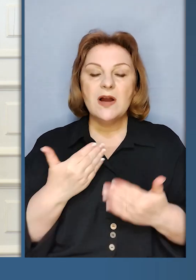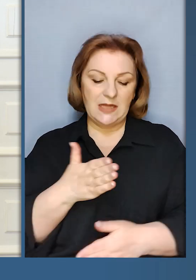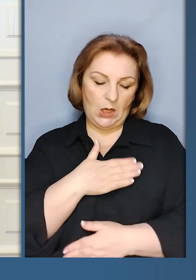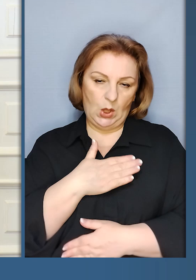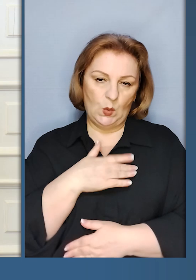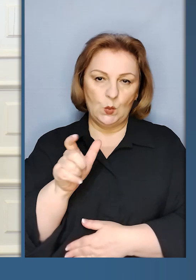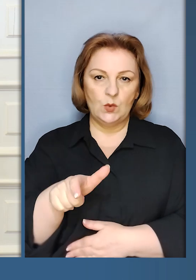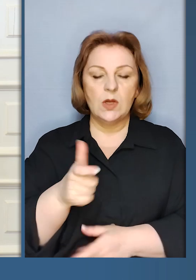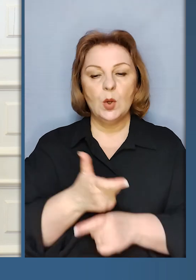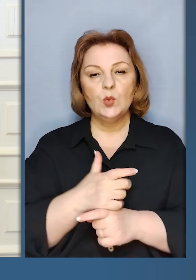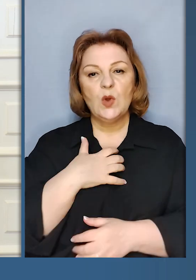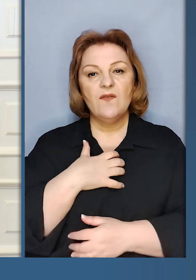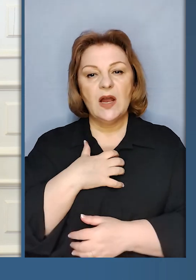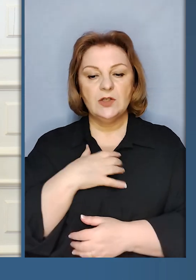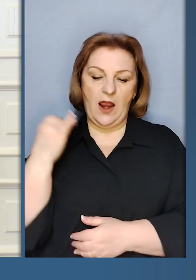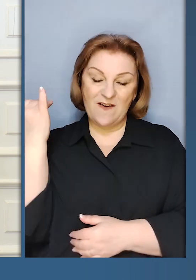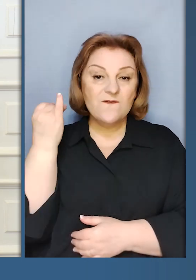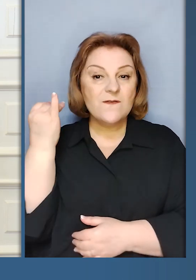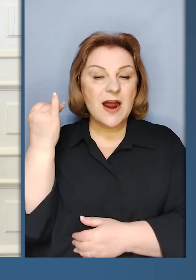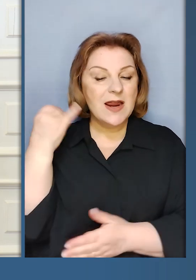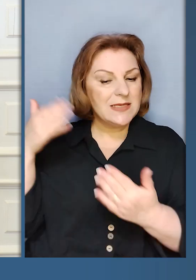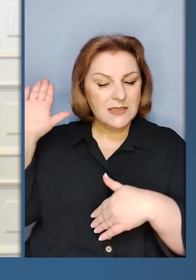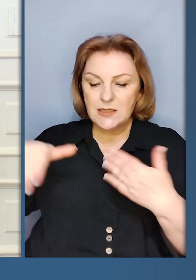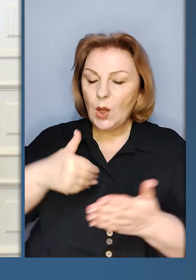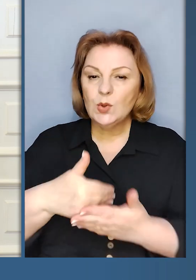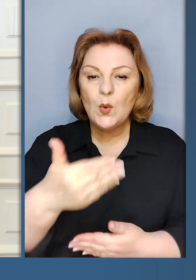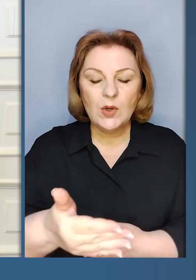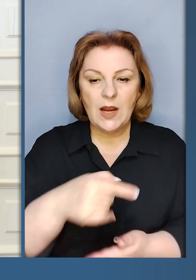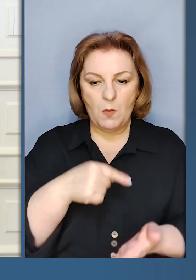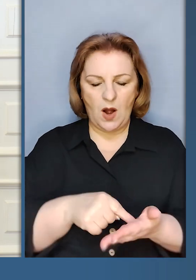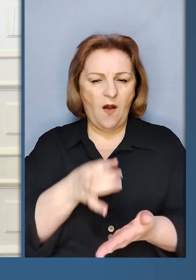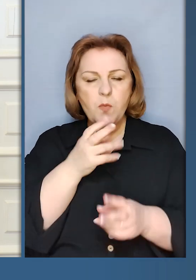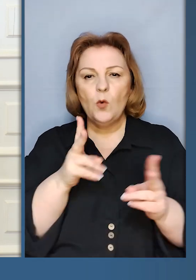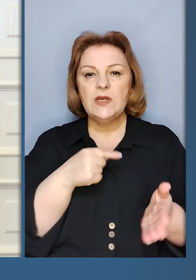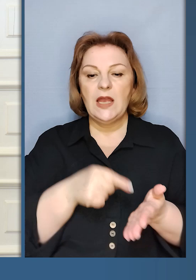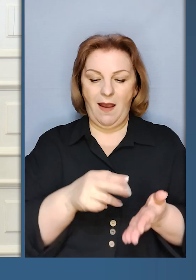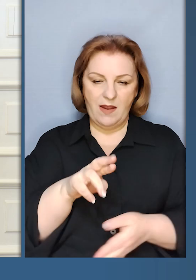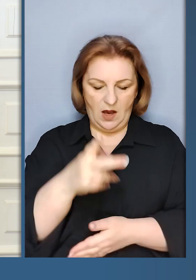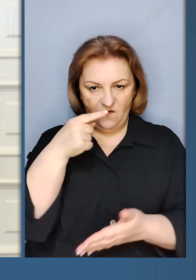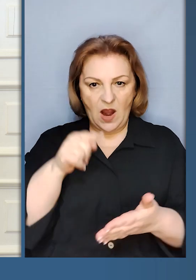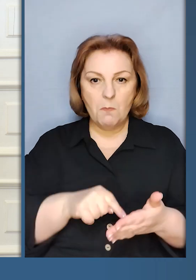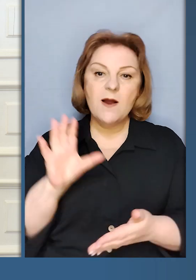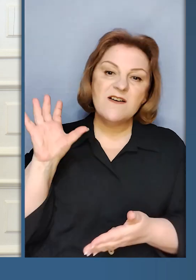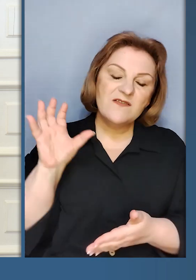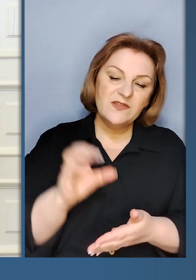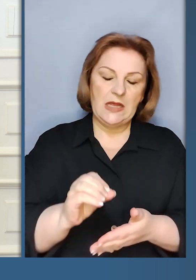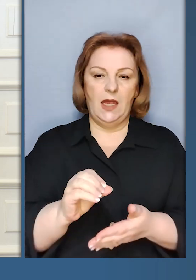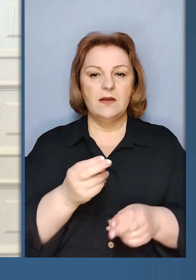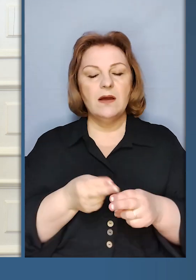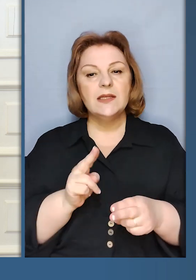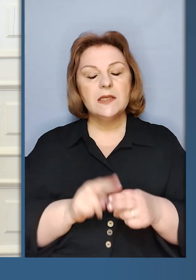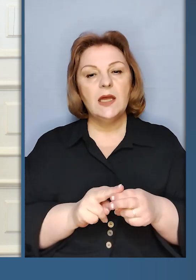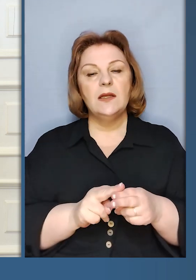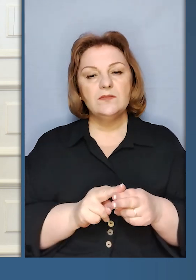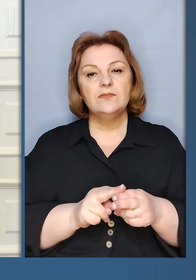відносинах людських. І це дуже важливо і в історичних питаннях, і будь-яких питаннях. Я впевнений, що все це